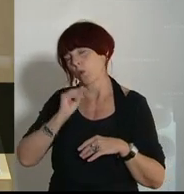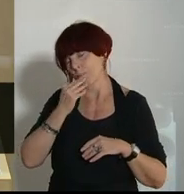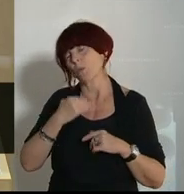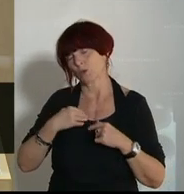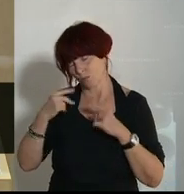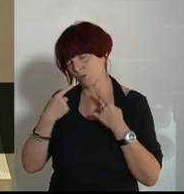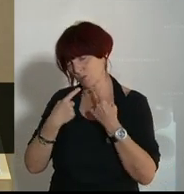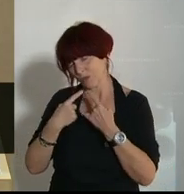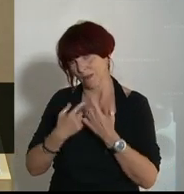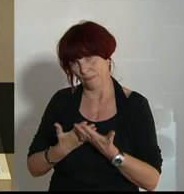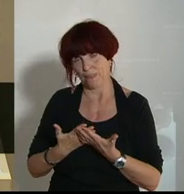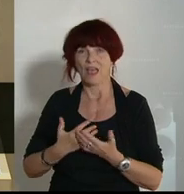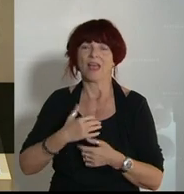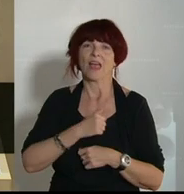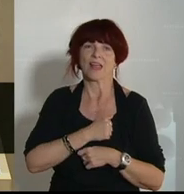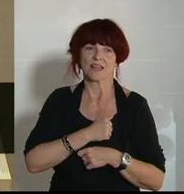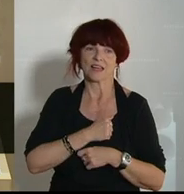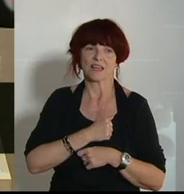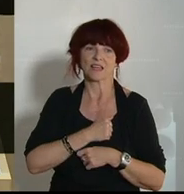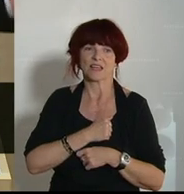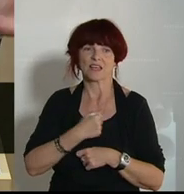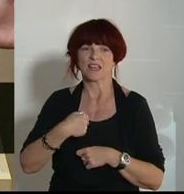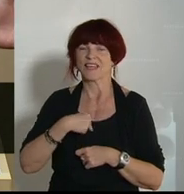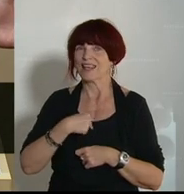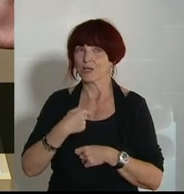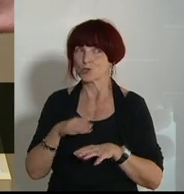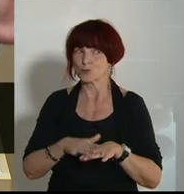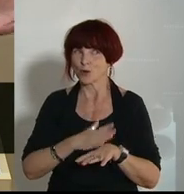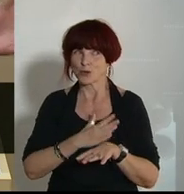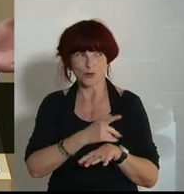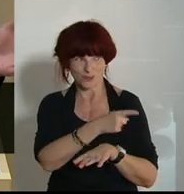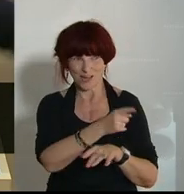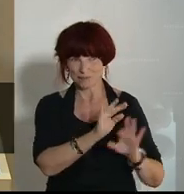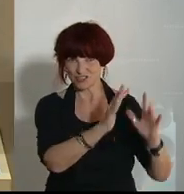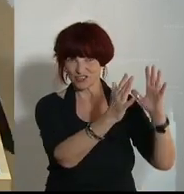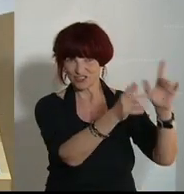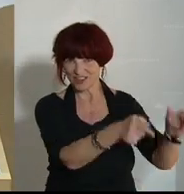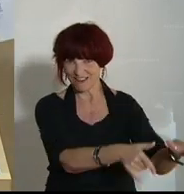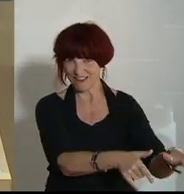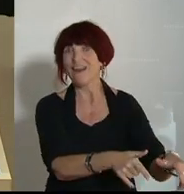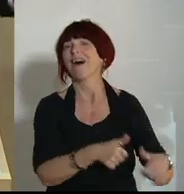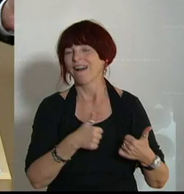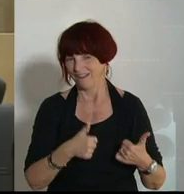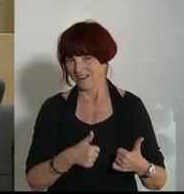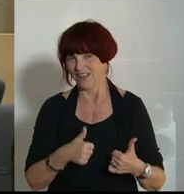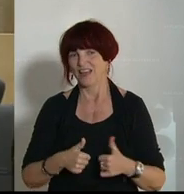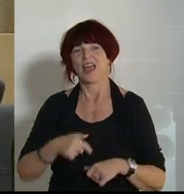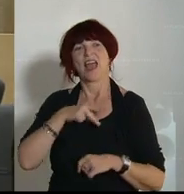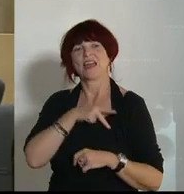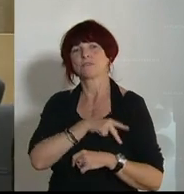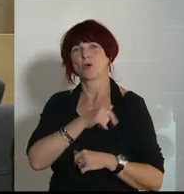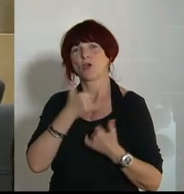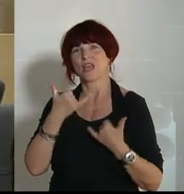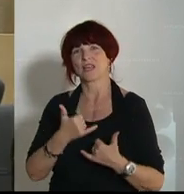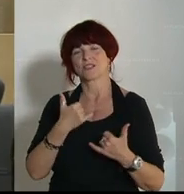Endlich, endlich, also ich merke, ich dringe durch. Ich dringe durch. Ich bin jetzt also bei der SPÖ. Ich danke für die